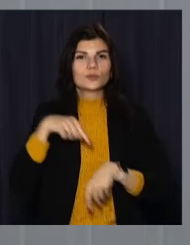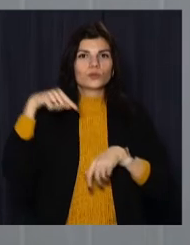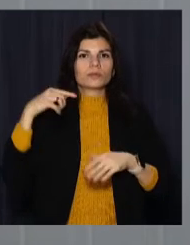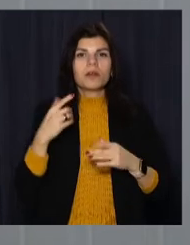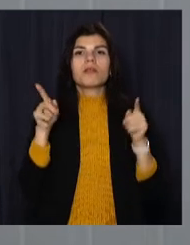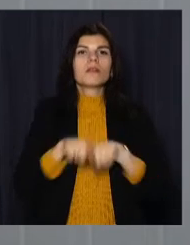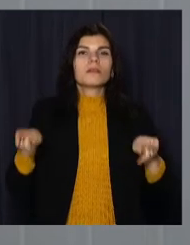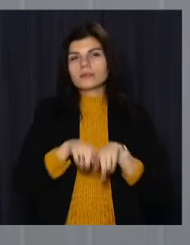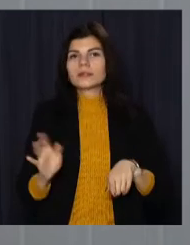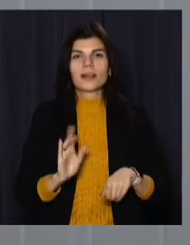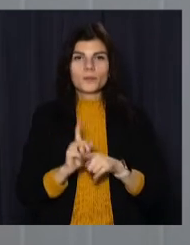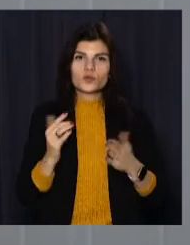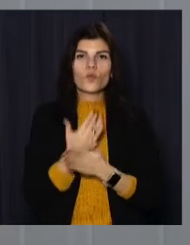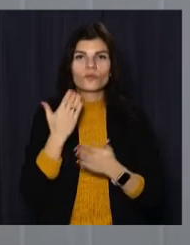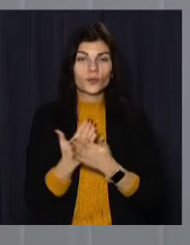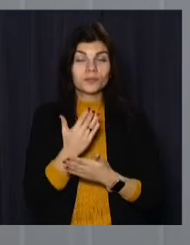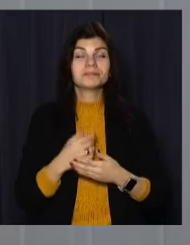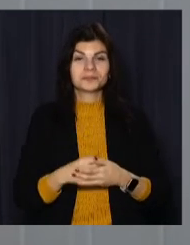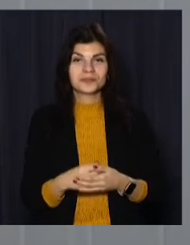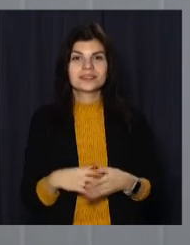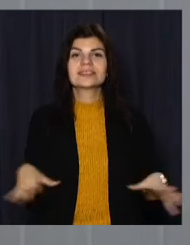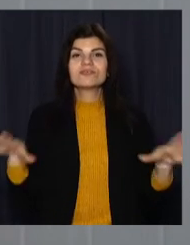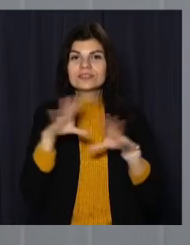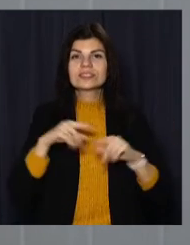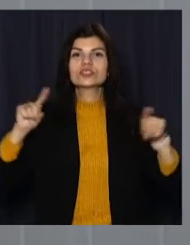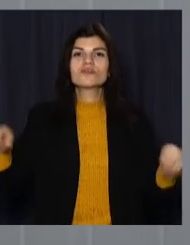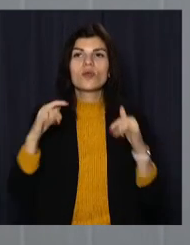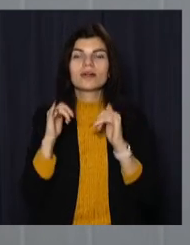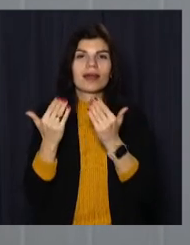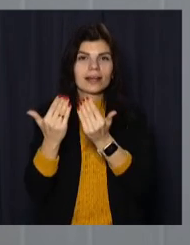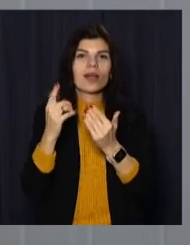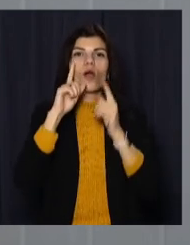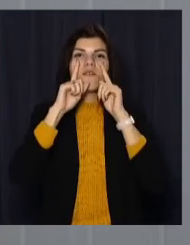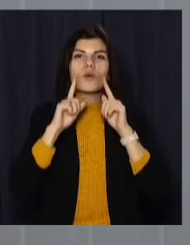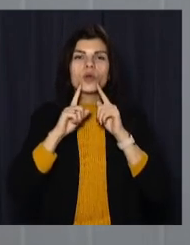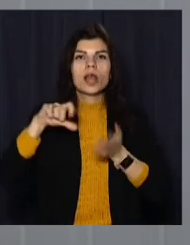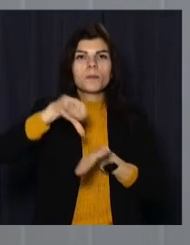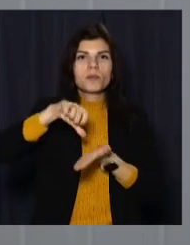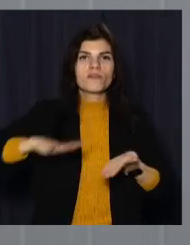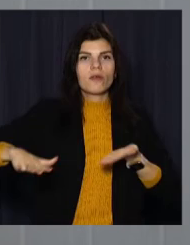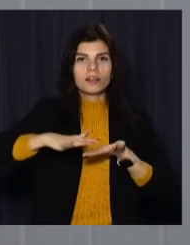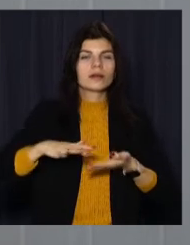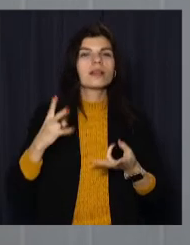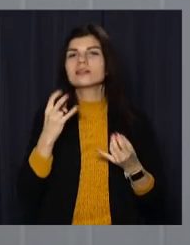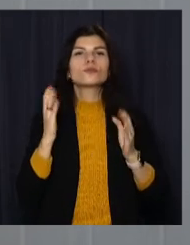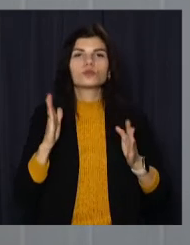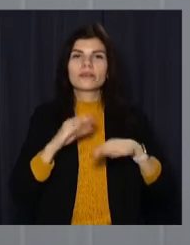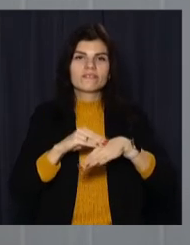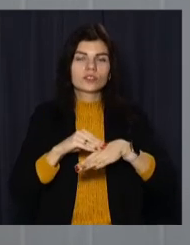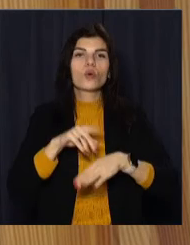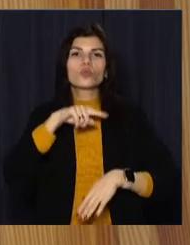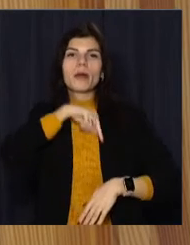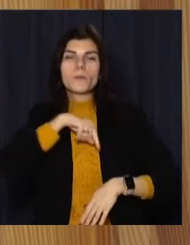наших відпочиваючих. Тобто все створено для їх комфортного перебування, не тільки фізичного, але й духовного,